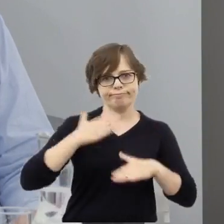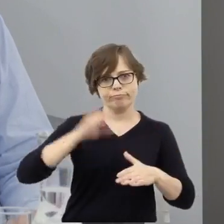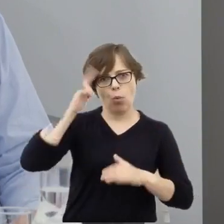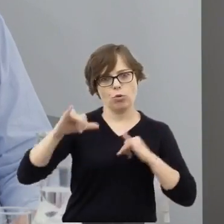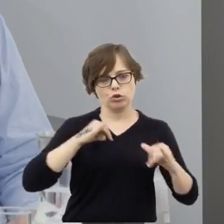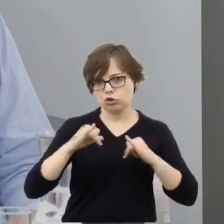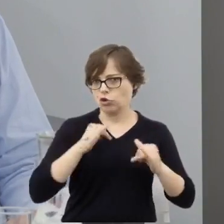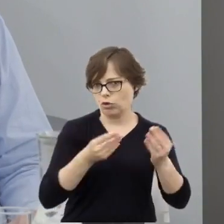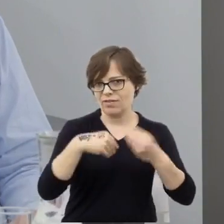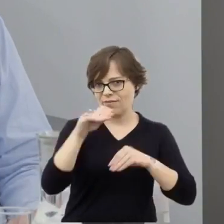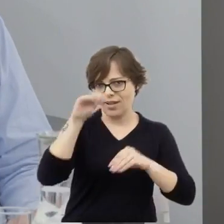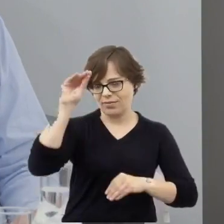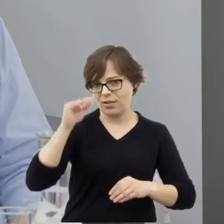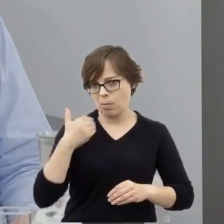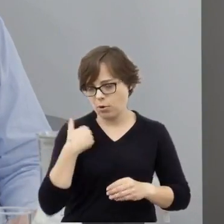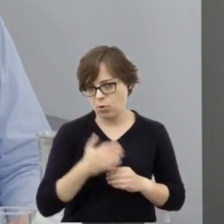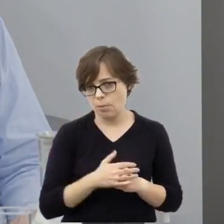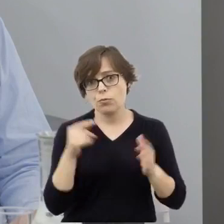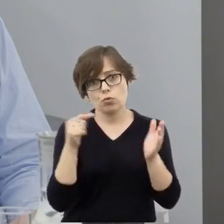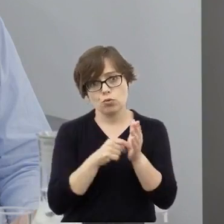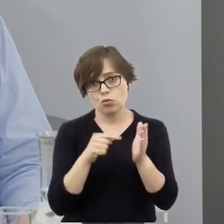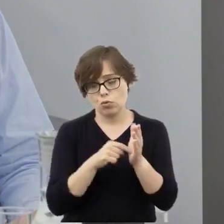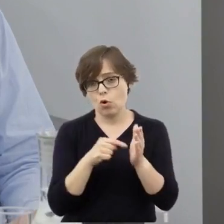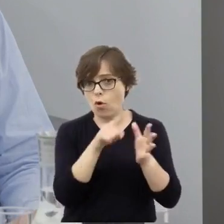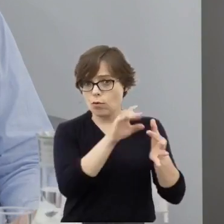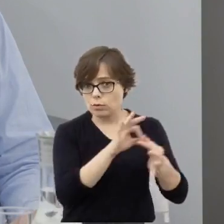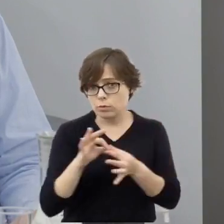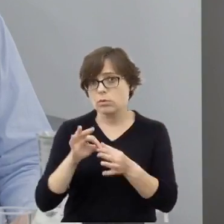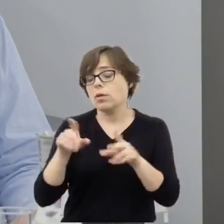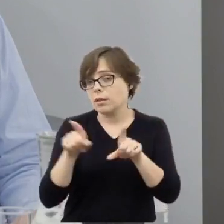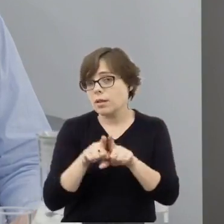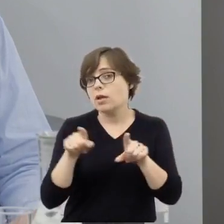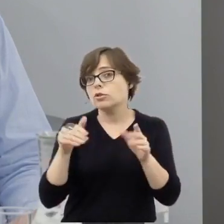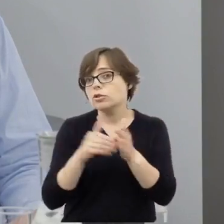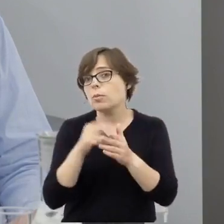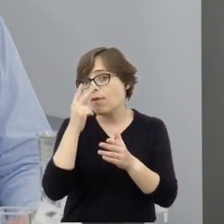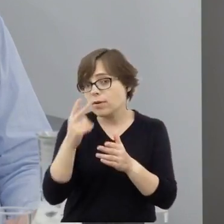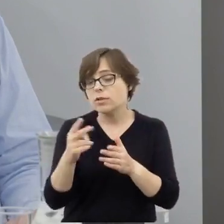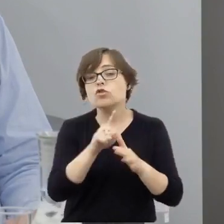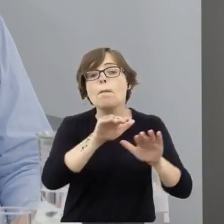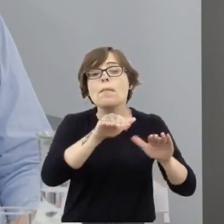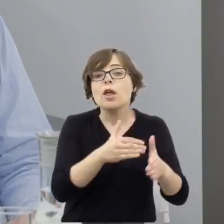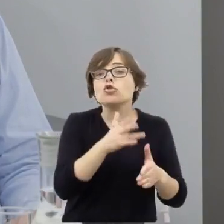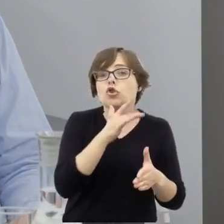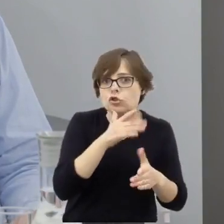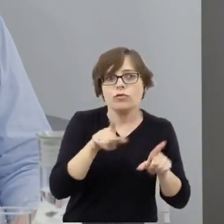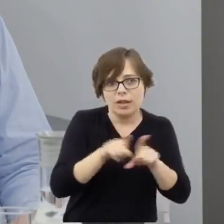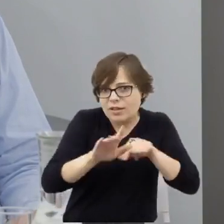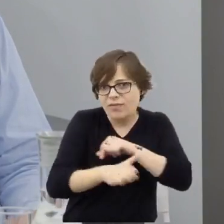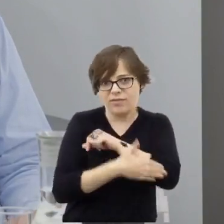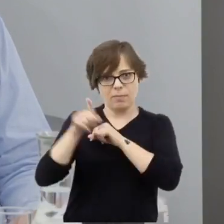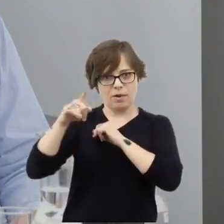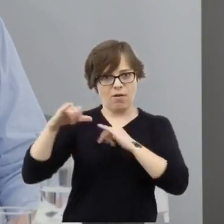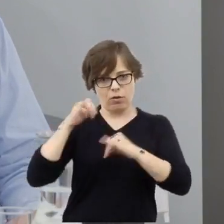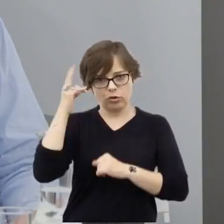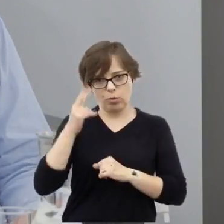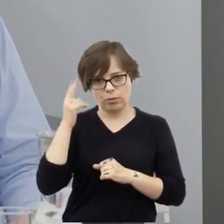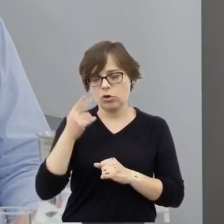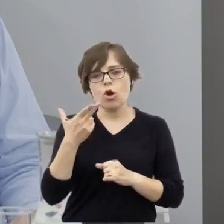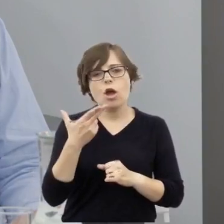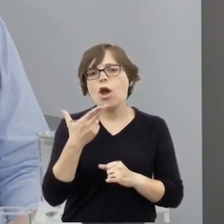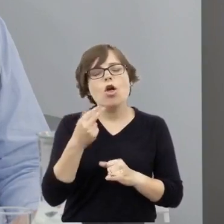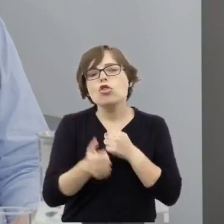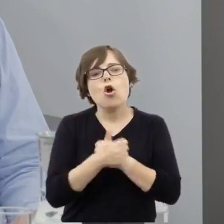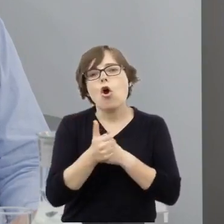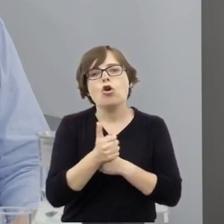W takim kontekście musimy widzieć poparcie też mniejszości żydowskiej dla tej władzy. To nie było tak, że tylko ta